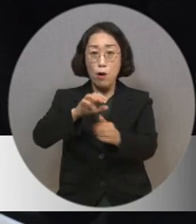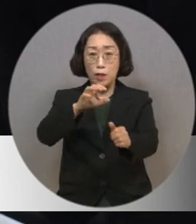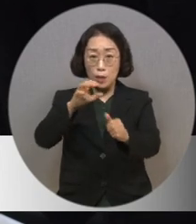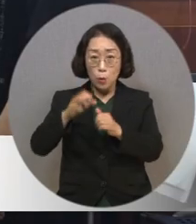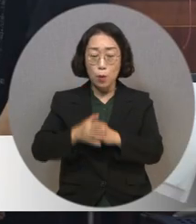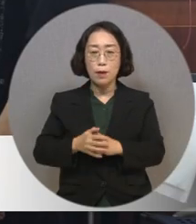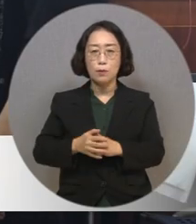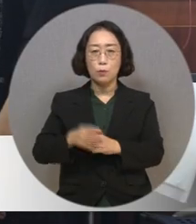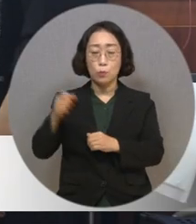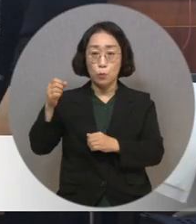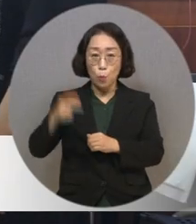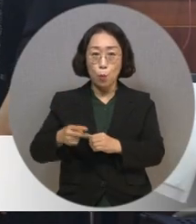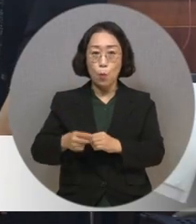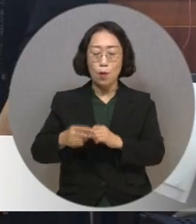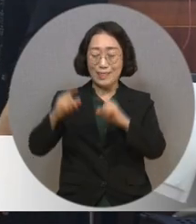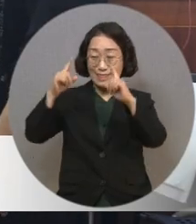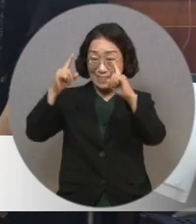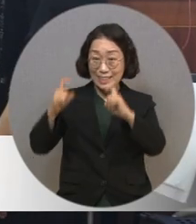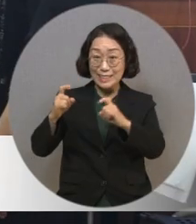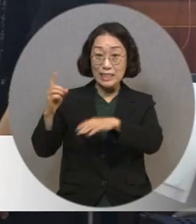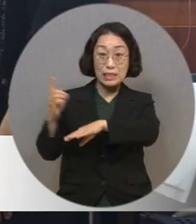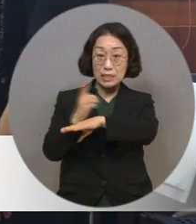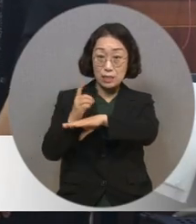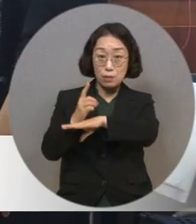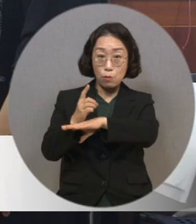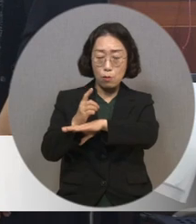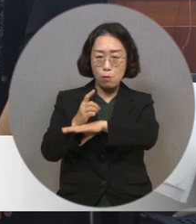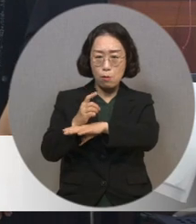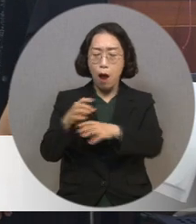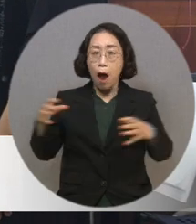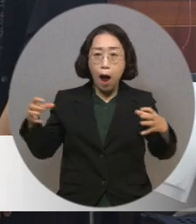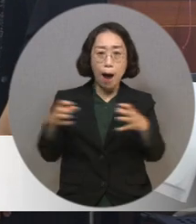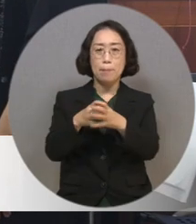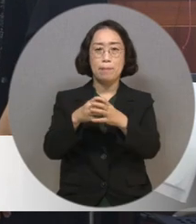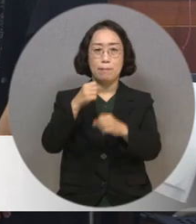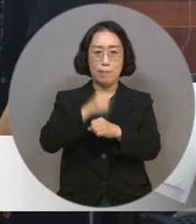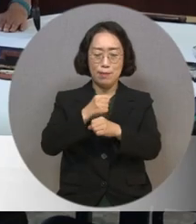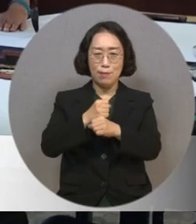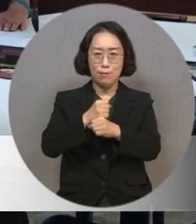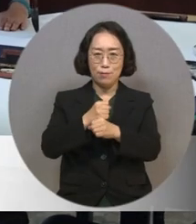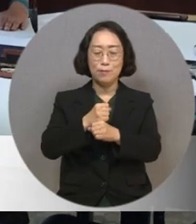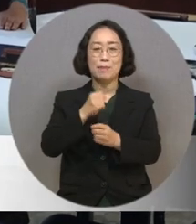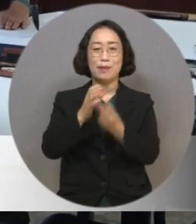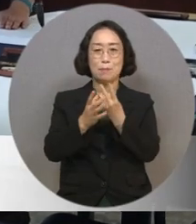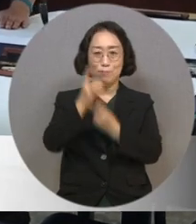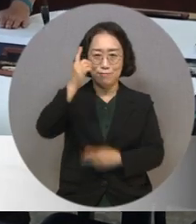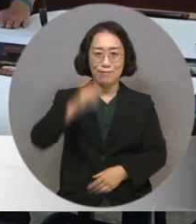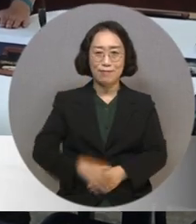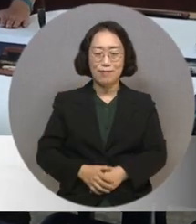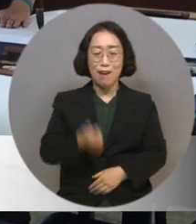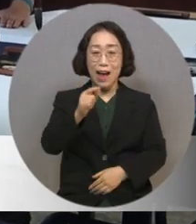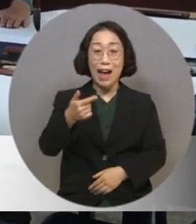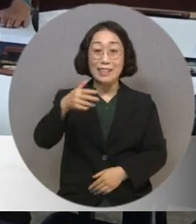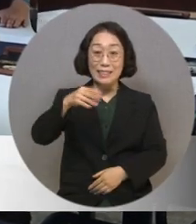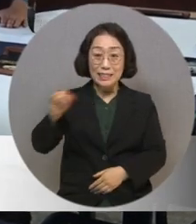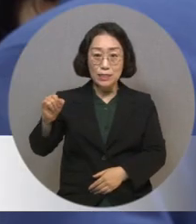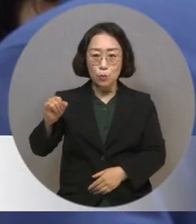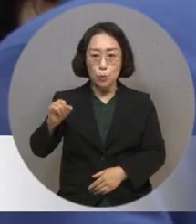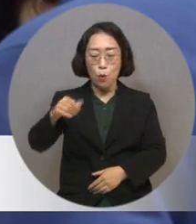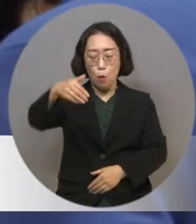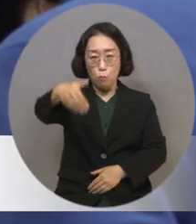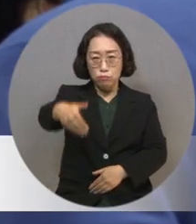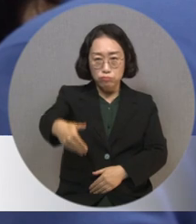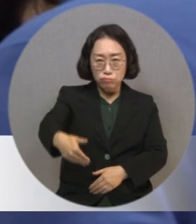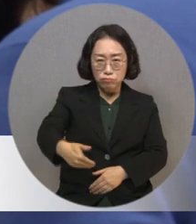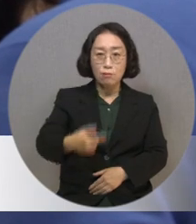사진을 다른 재료 없이 그냥 바로 만나게 하는 그런 작업이었어요. 그러면 사진을 한지로 출력을 해봐야겠구나.